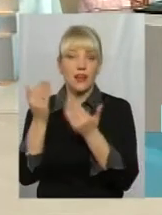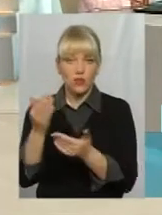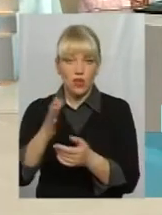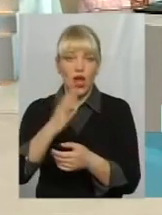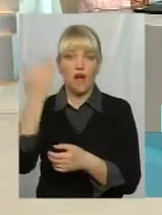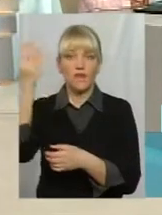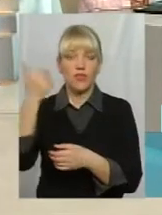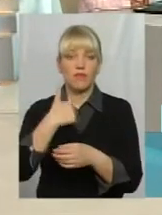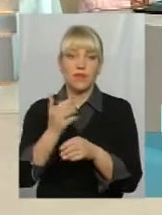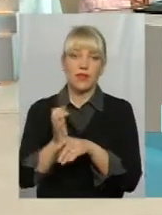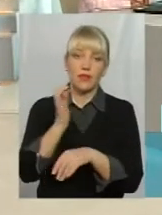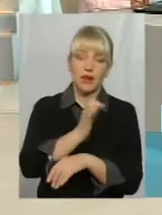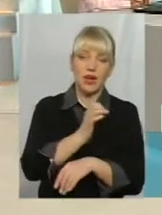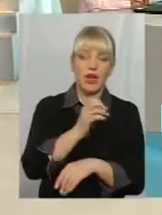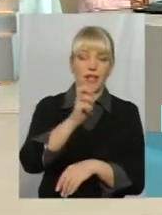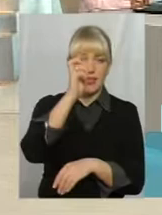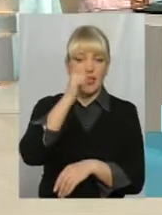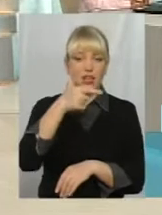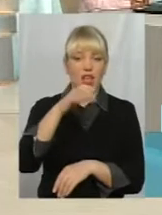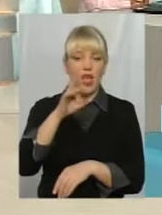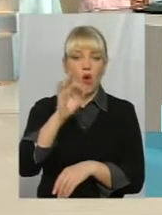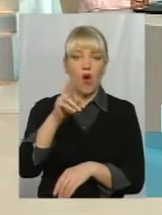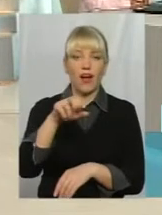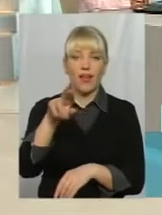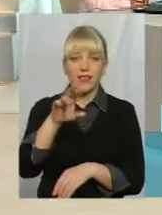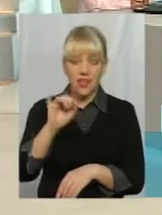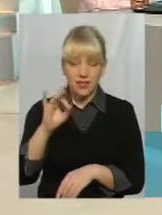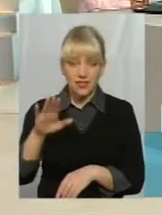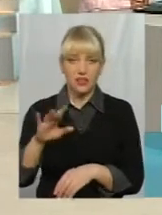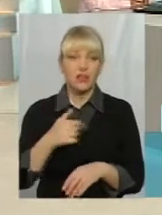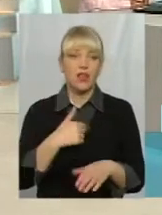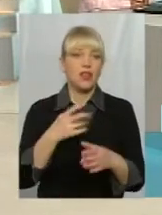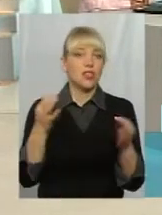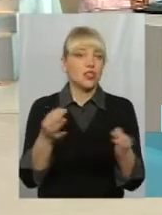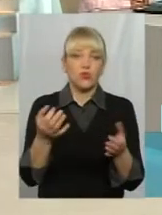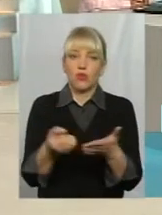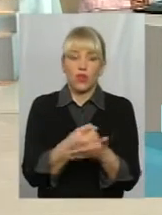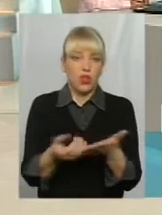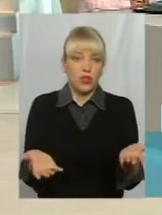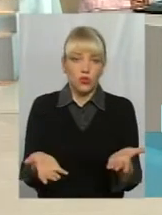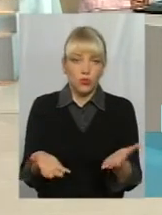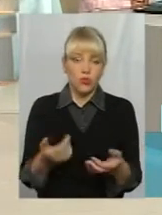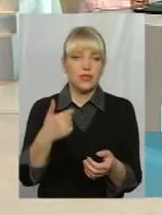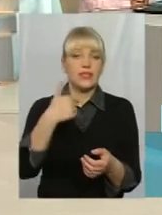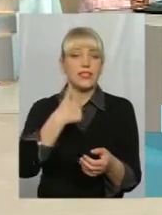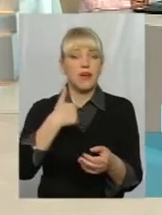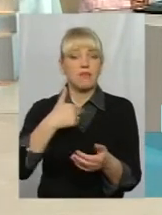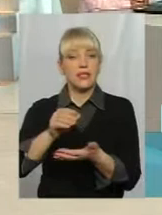направляли в геокадастер. Ну коротше, водили мене в кругу. І так я та її землі і не добилася. Я їм писала